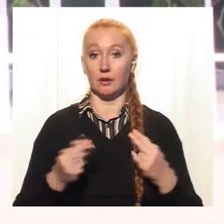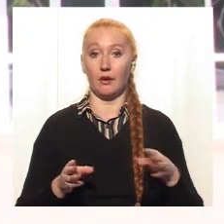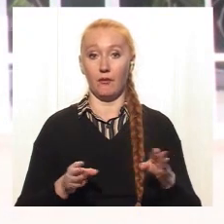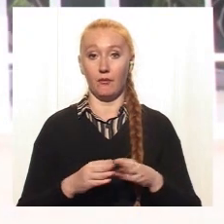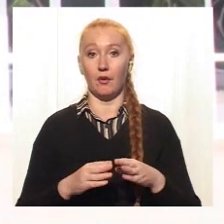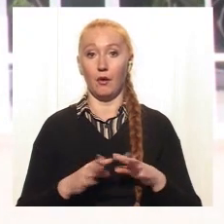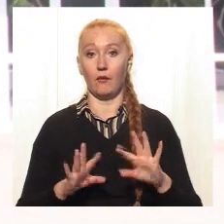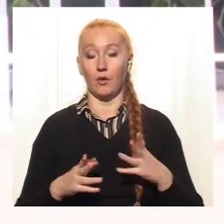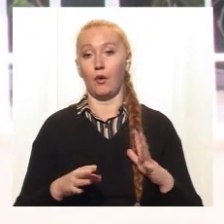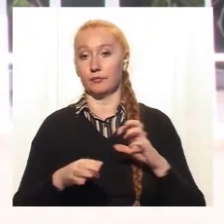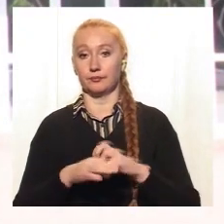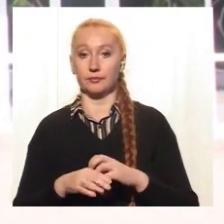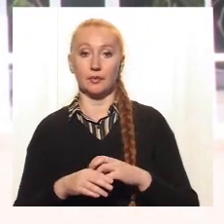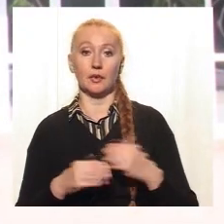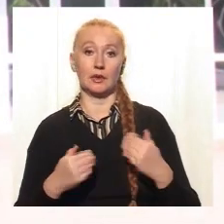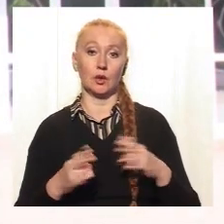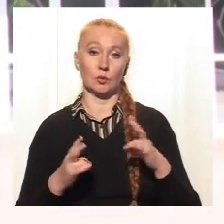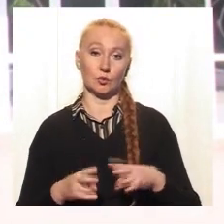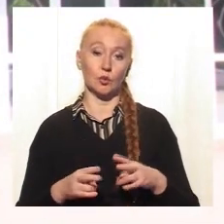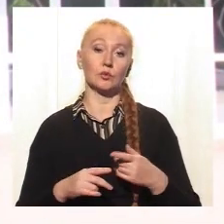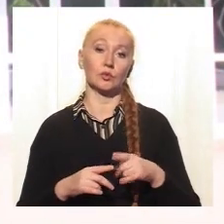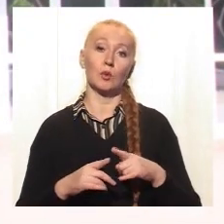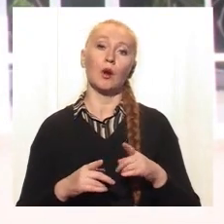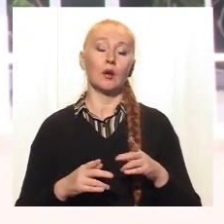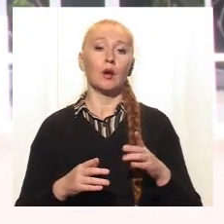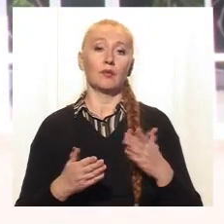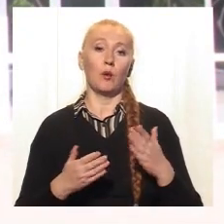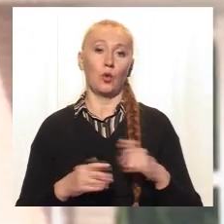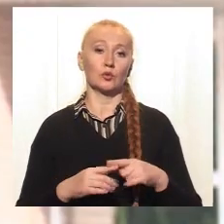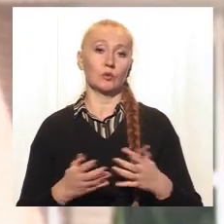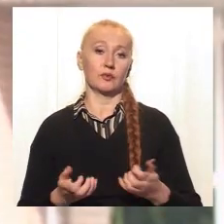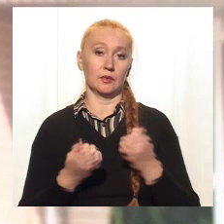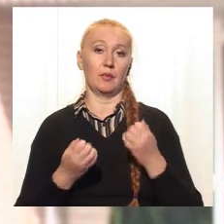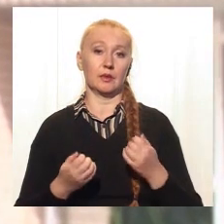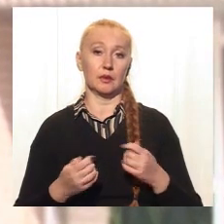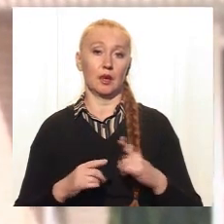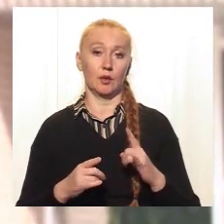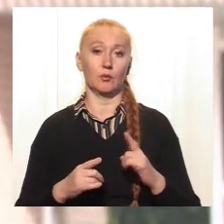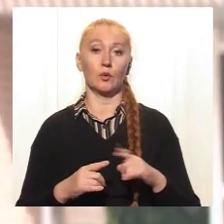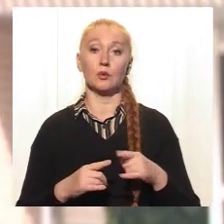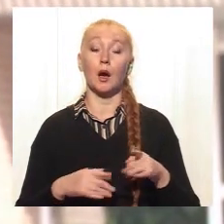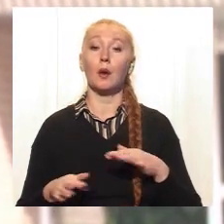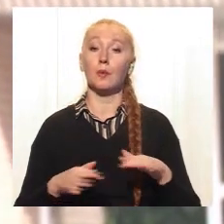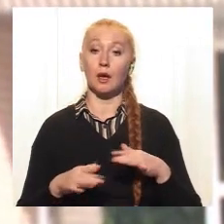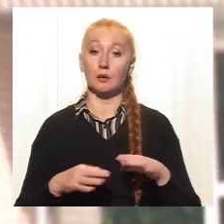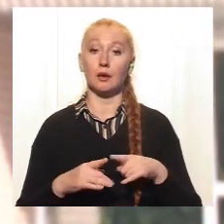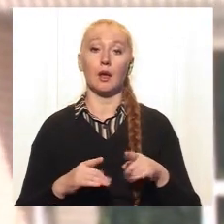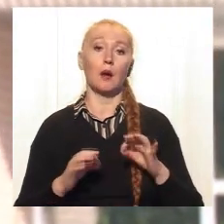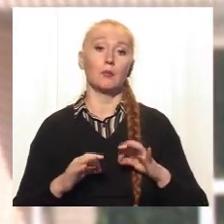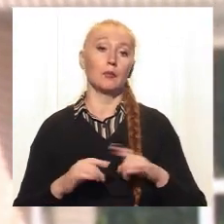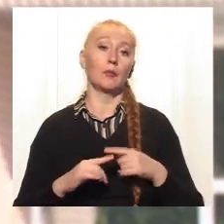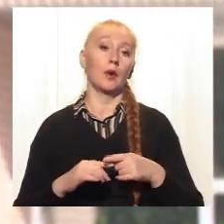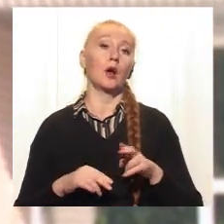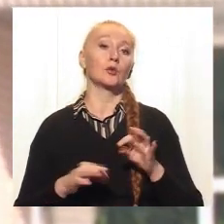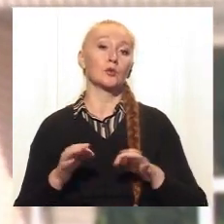воно потім раз і прищинило її тілесне ушкодження, дай Боже, щоб дитина вижила без всяких моральних травм. Практика діяльності правоохоронних органів, прокуратури,